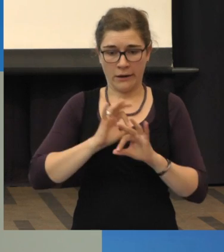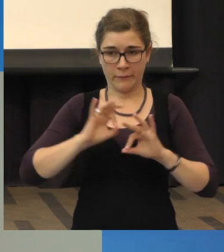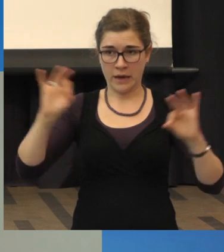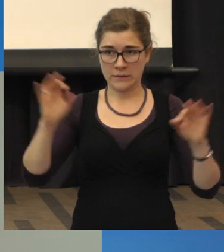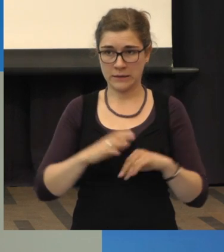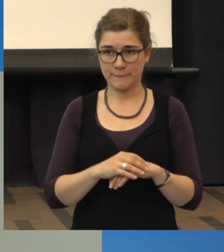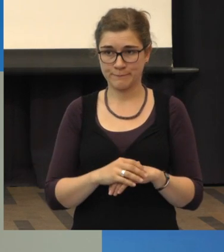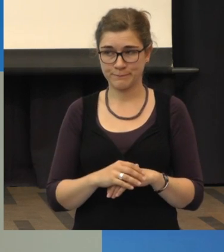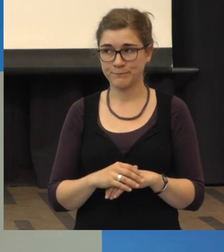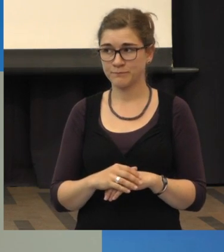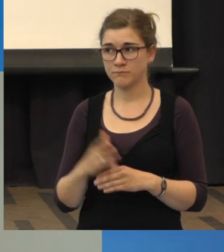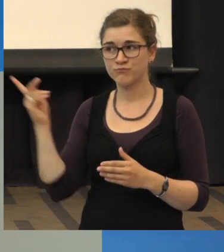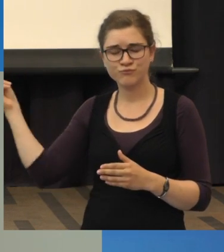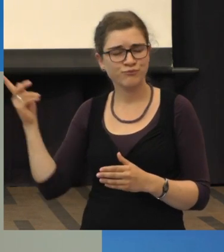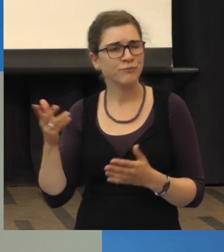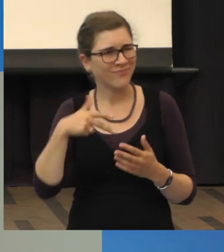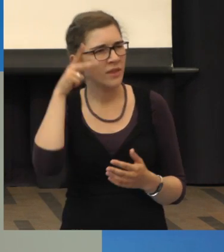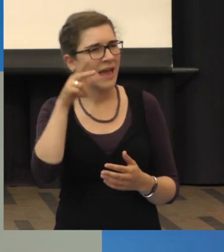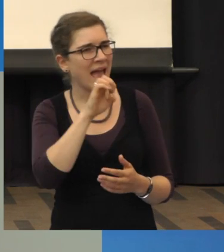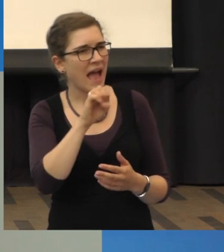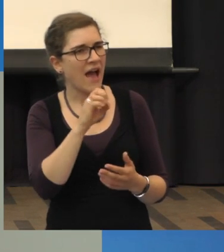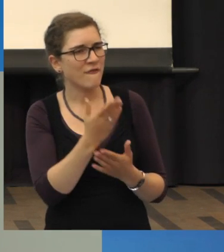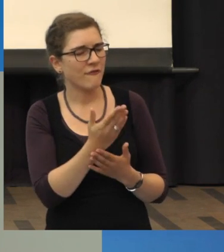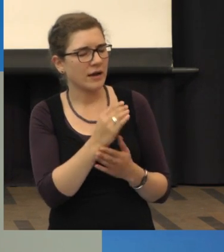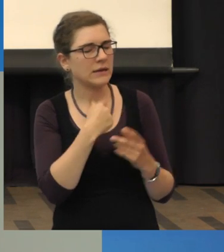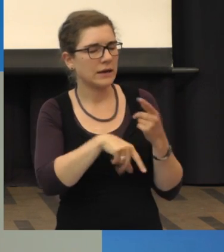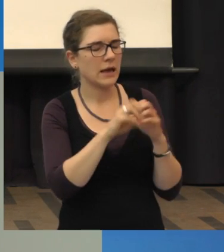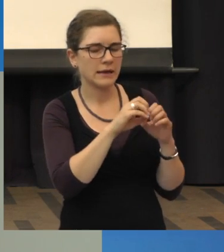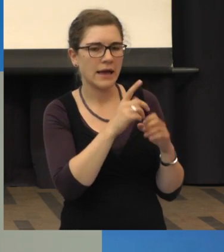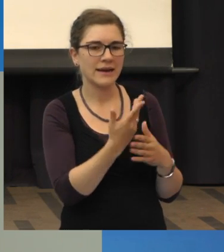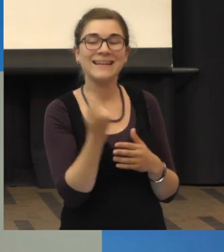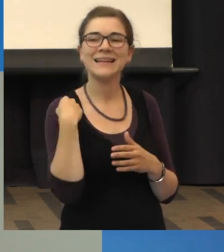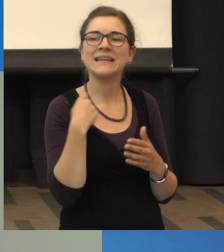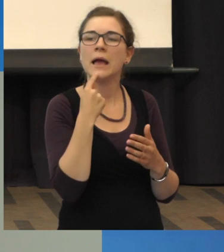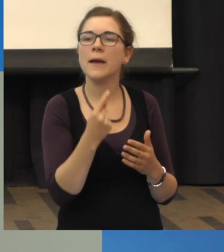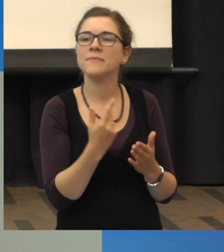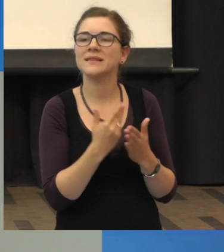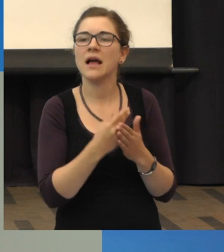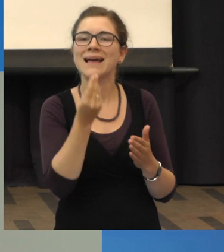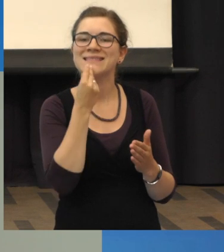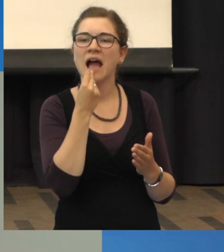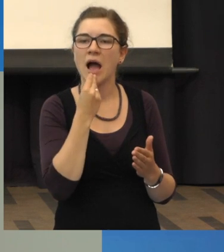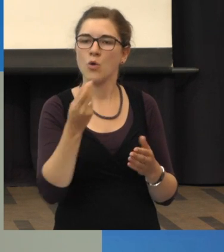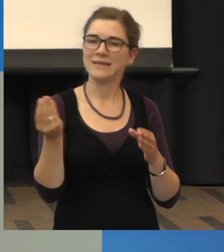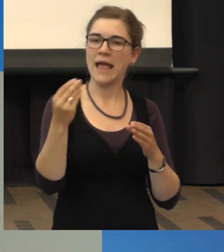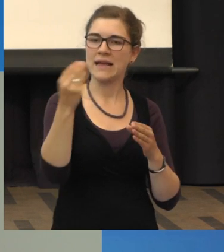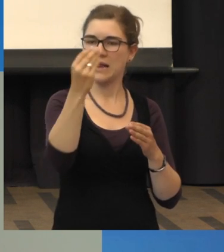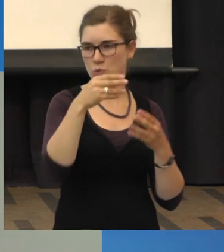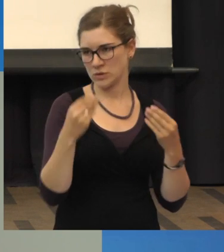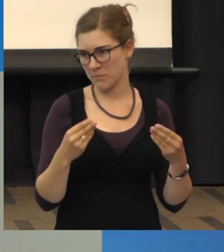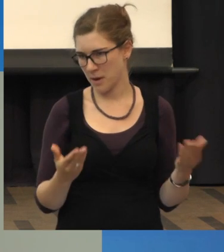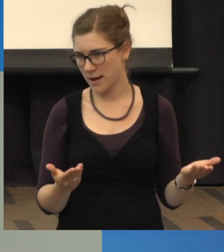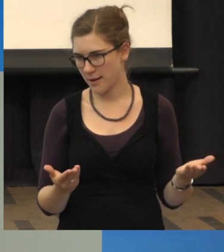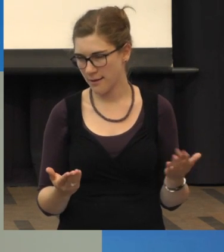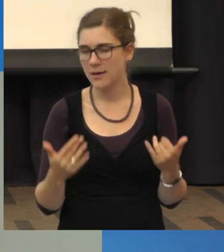Herr Effert ist ja auch da, glaube ich, kurz darauf eingegangen, auf die Nahrungsergänzungsmitteltherapie bei der Makuladegeneration. Also, ich